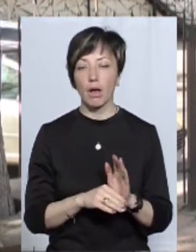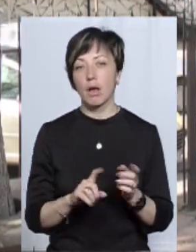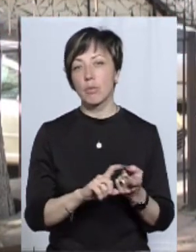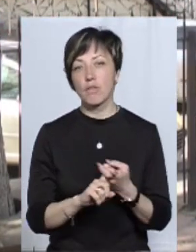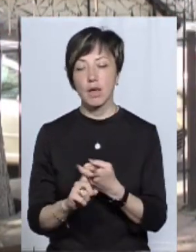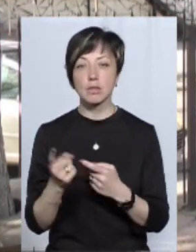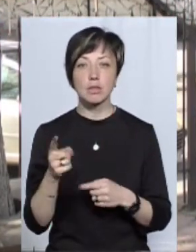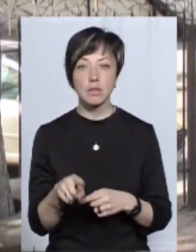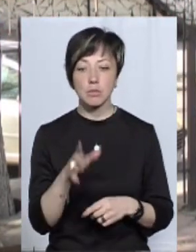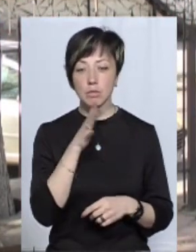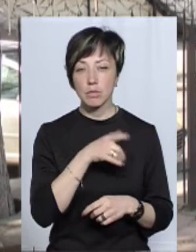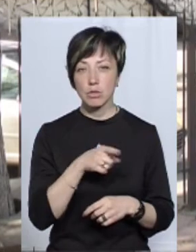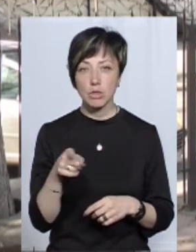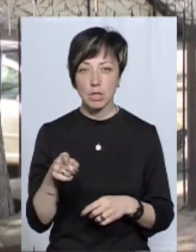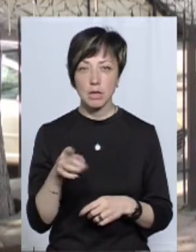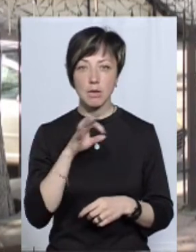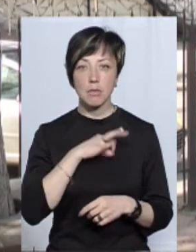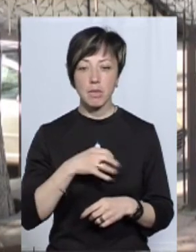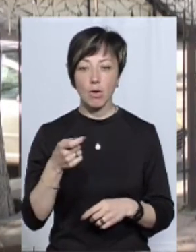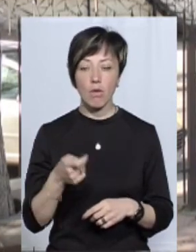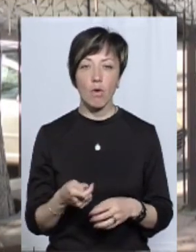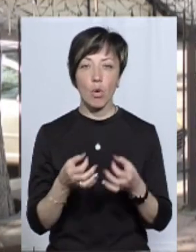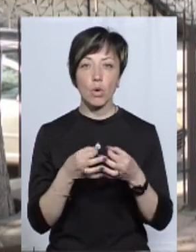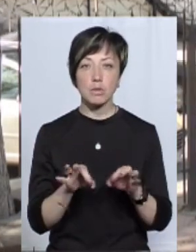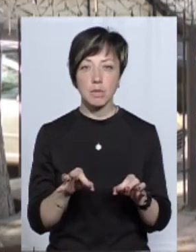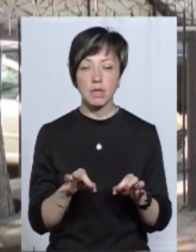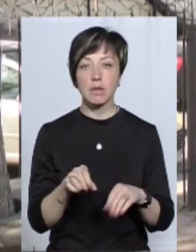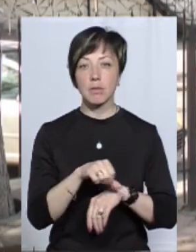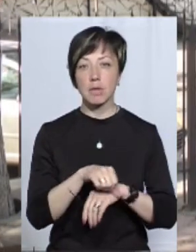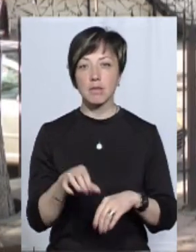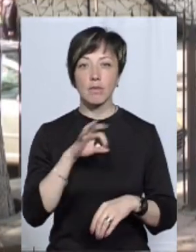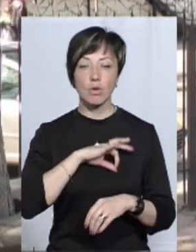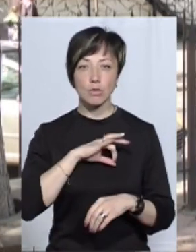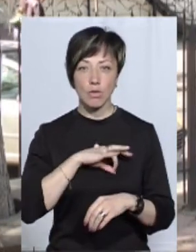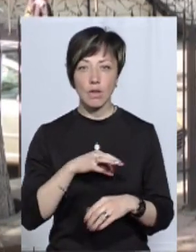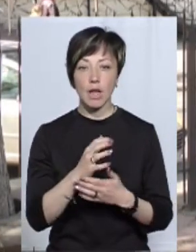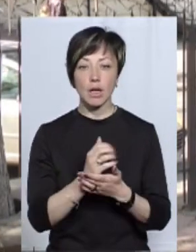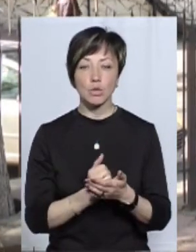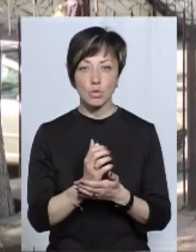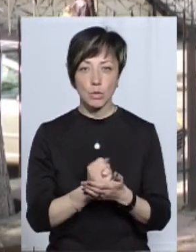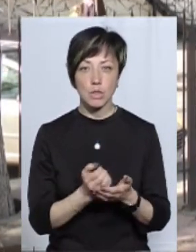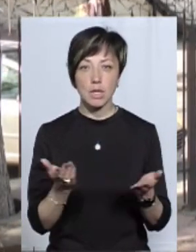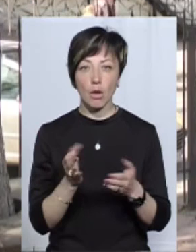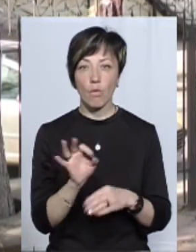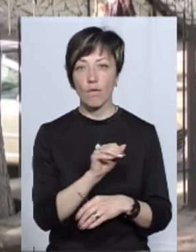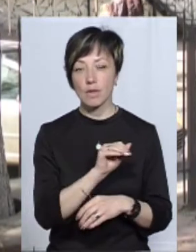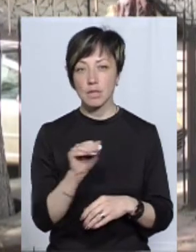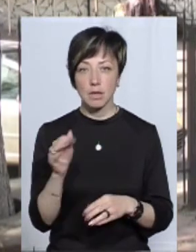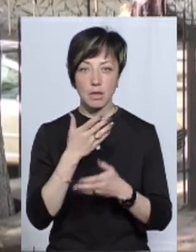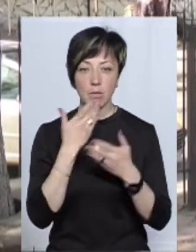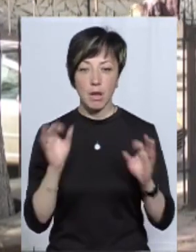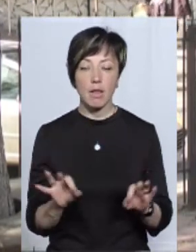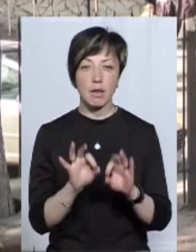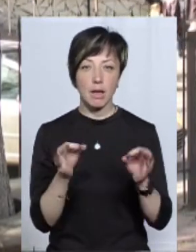це того, що під час саме пільгового розмитнення митниця використовувала той ресурс, на який вона офіційно не мала ніяких